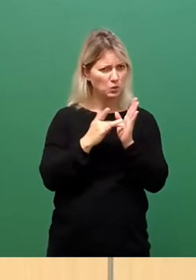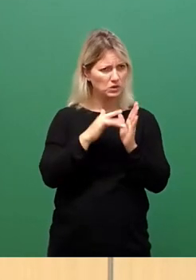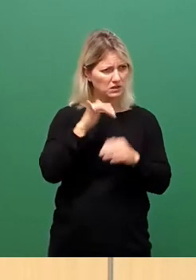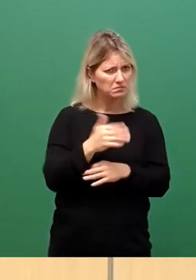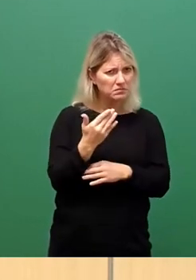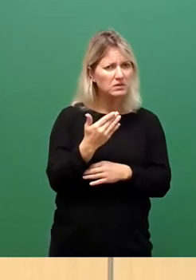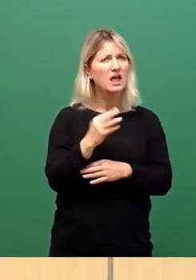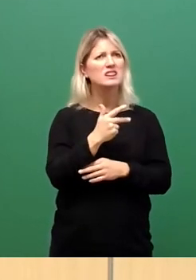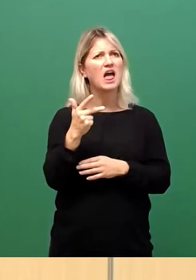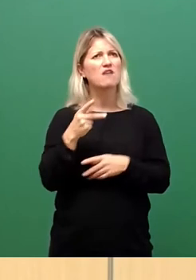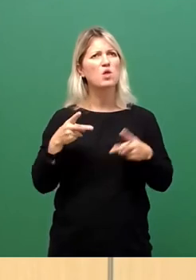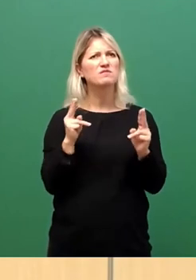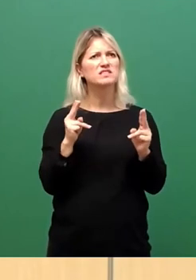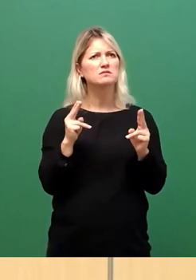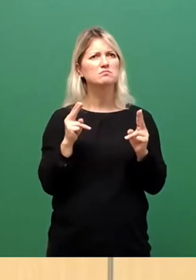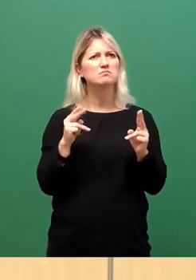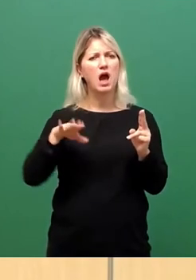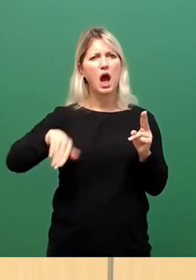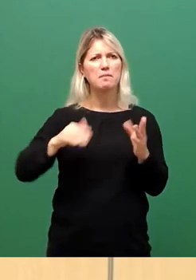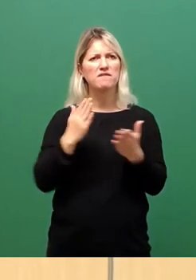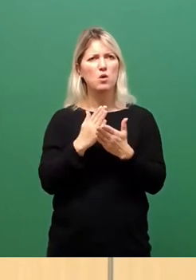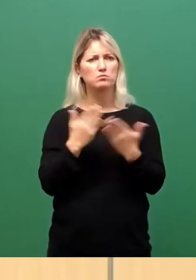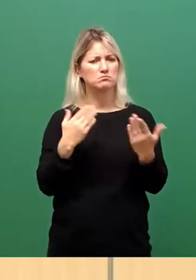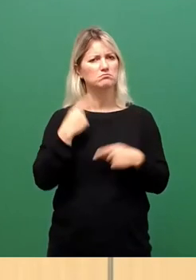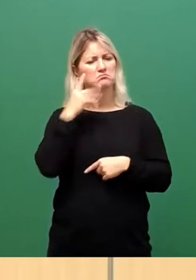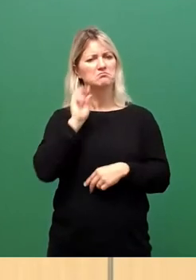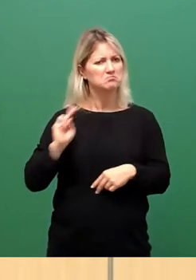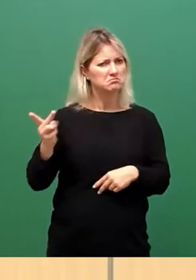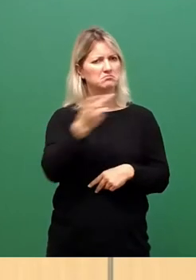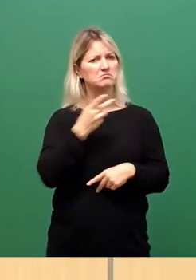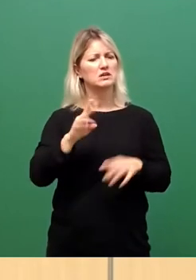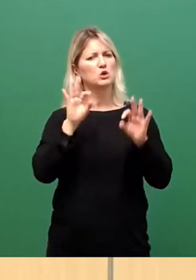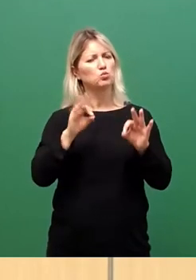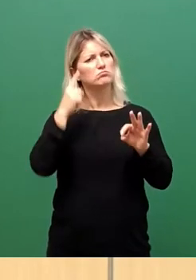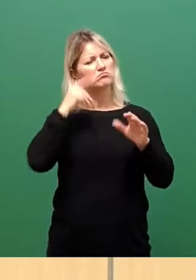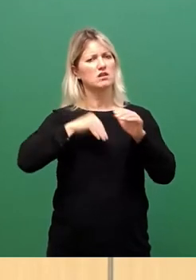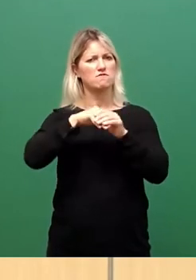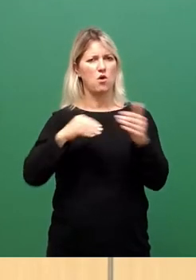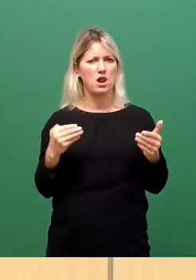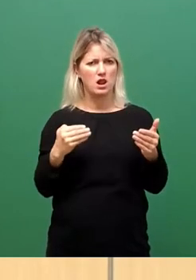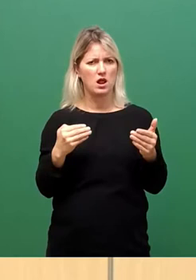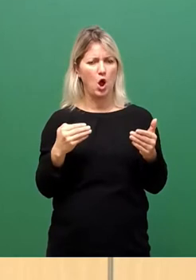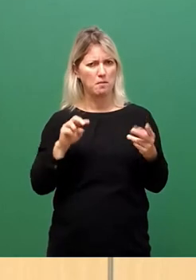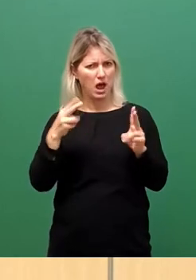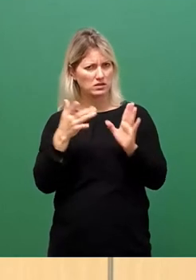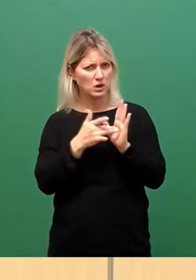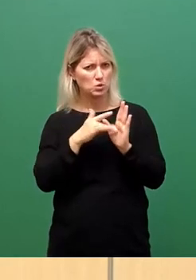abzuweichen, jenseits der Einheitlichkeit, wo ich tatsächlich einen großen Sinn drin sehe. Aus meiner Sicht ist ein